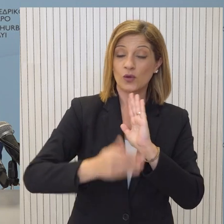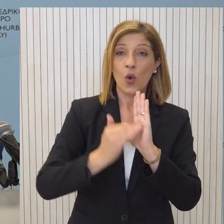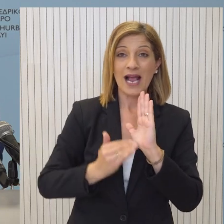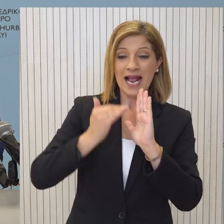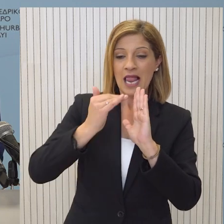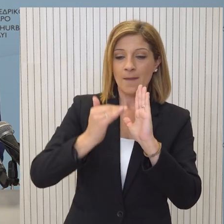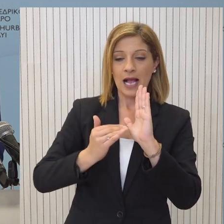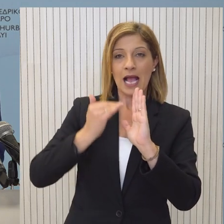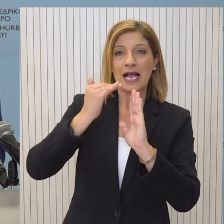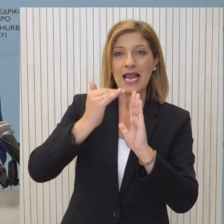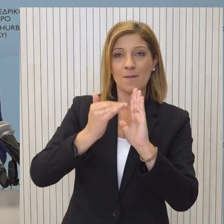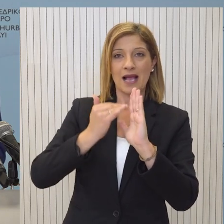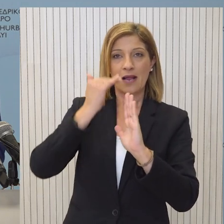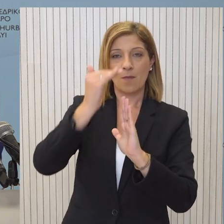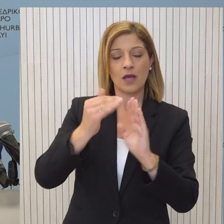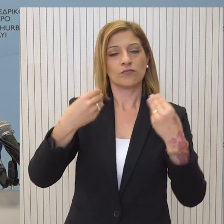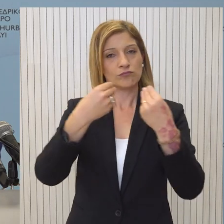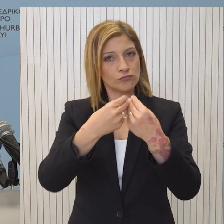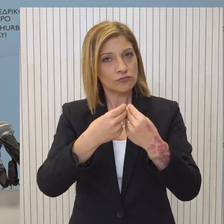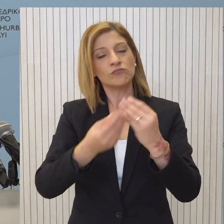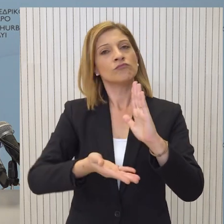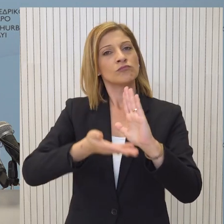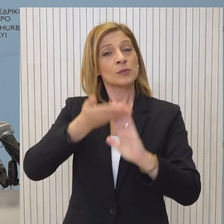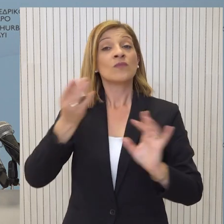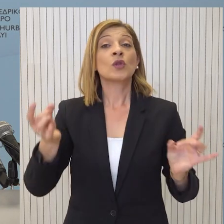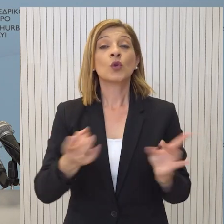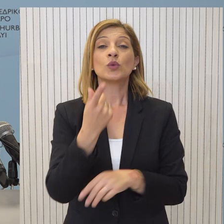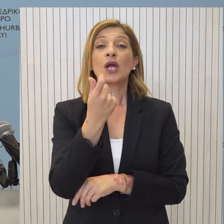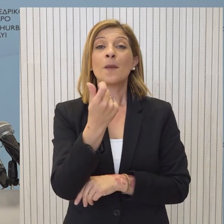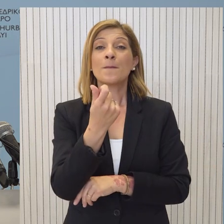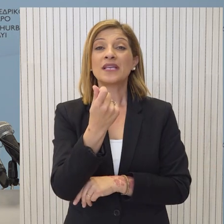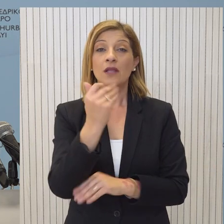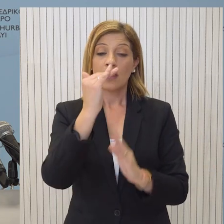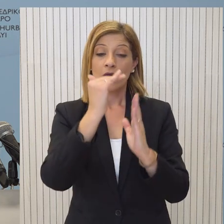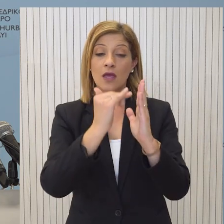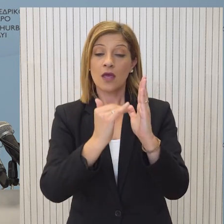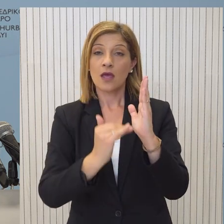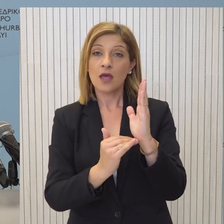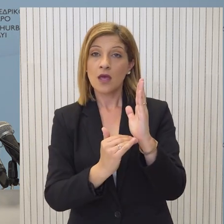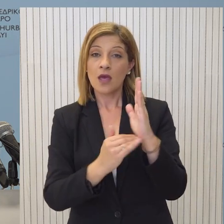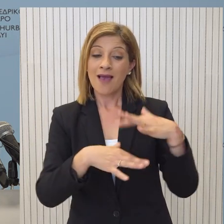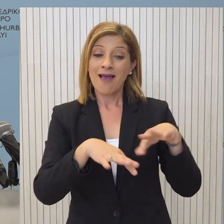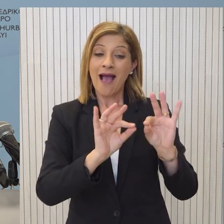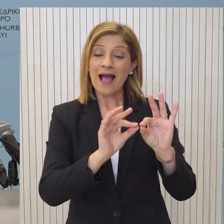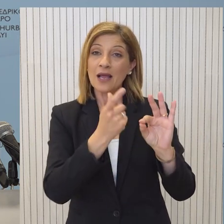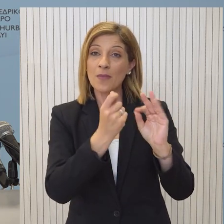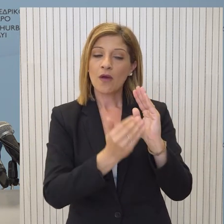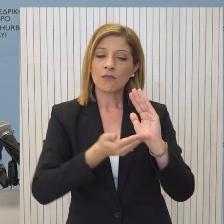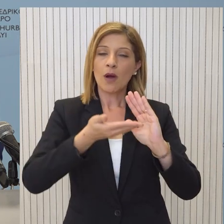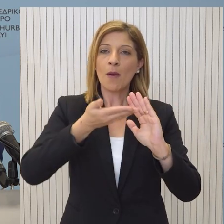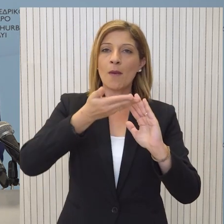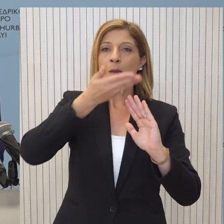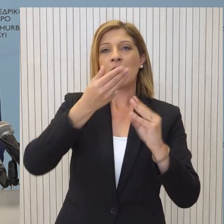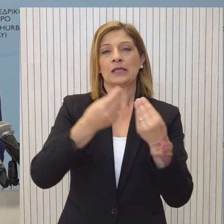ανελήσεται μισθοδοτικά εντός των συνδυασμένων κλίμακων, όταν ο μισθός τους στην κατώτερη κλίμακα αντιστοιχεί με την αρχική βαθμίδα της